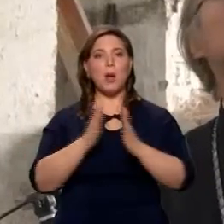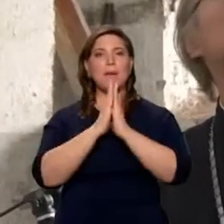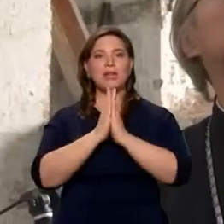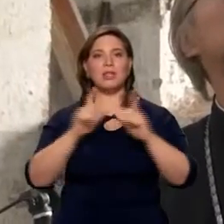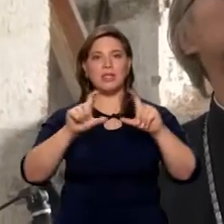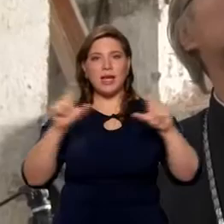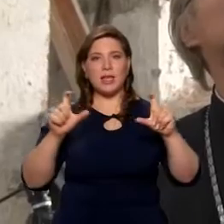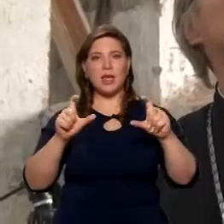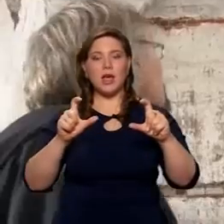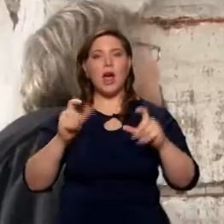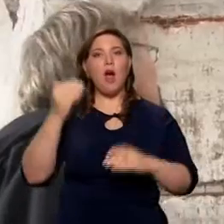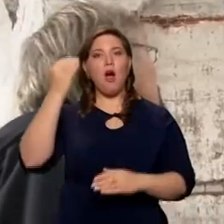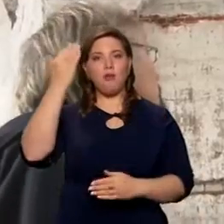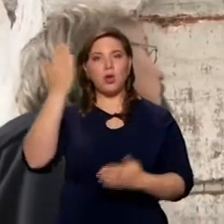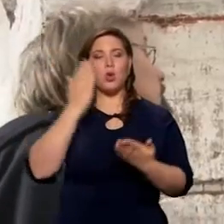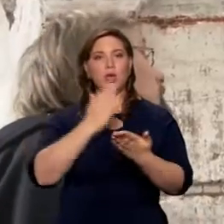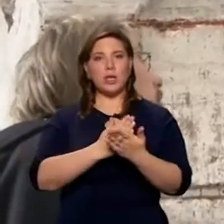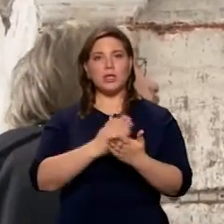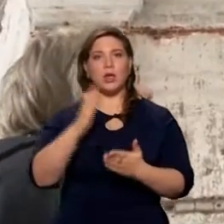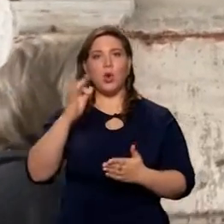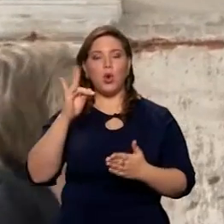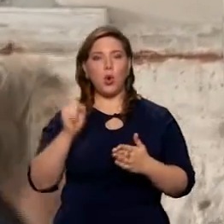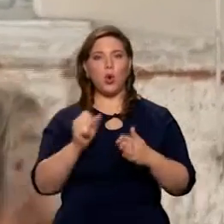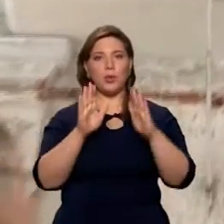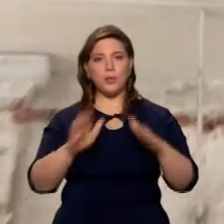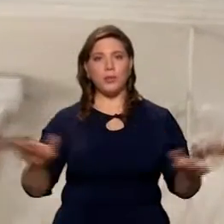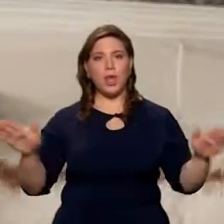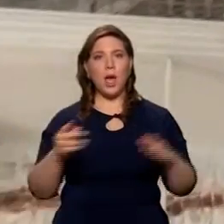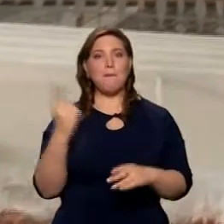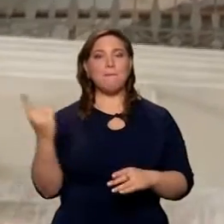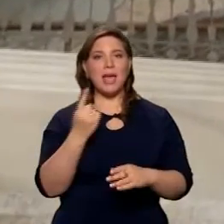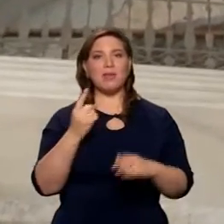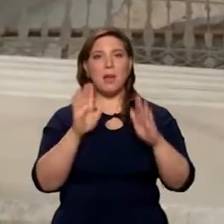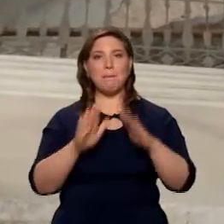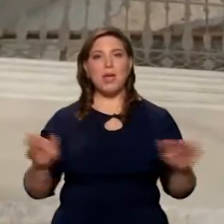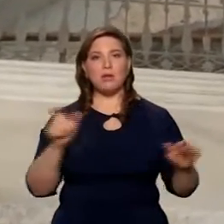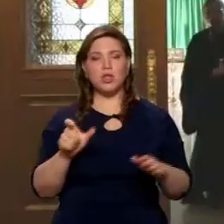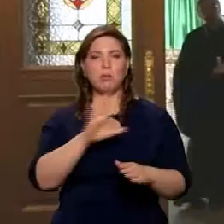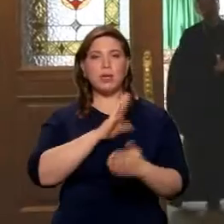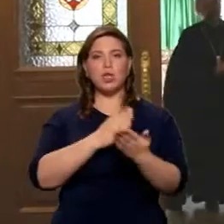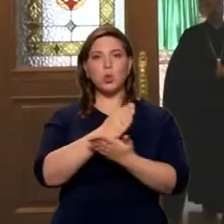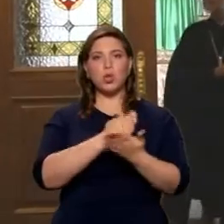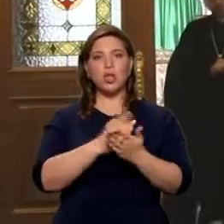Сверху располагается хор. Первые певча были служащие, рабочие завода Александровых.